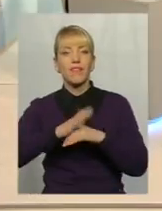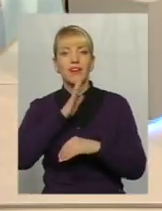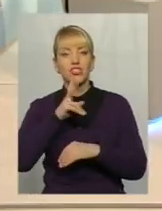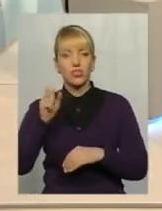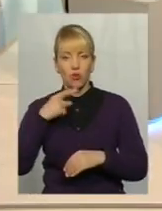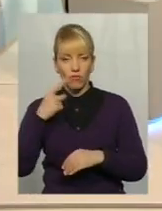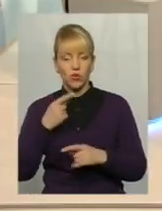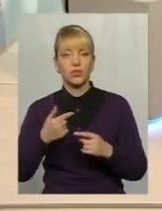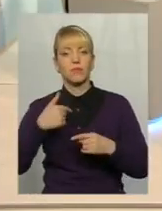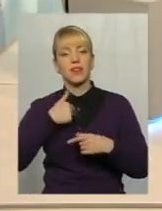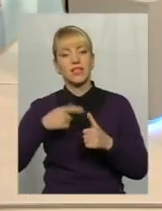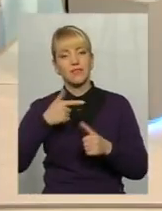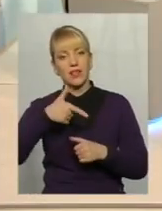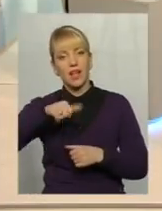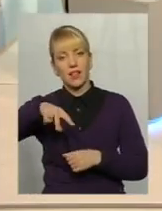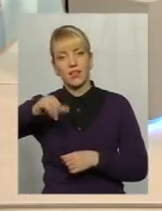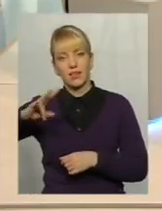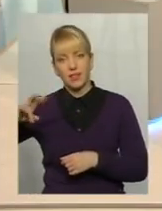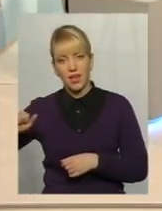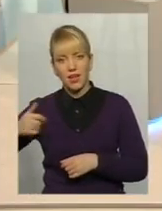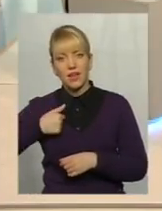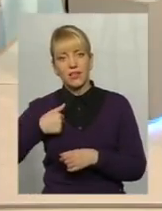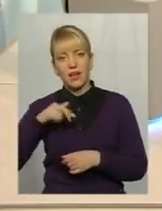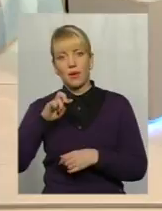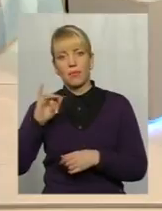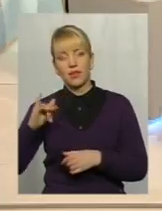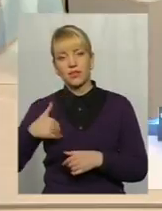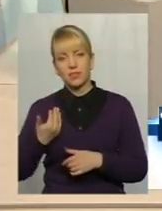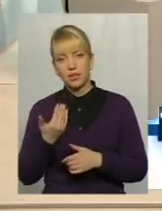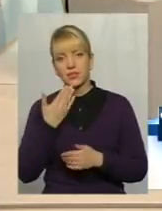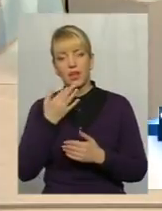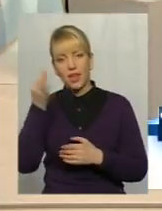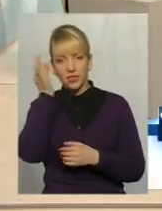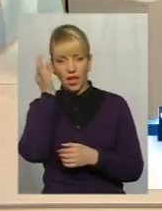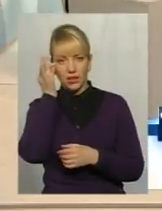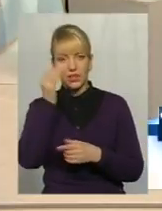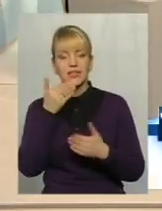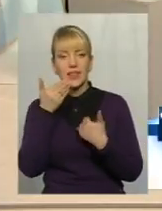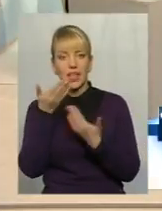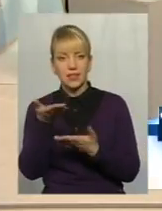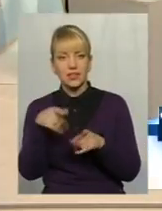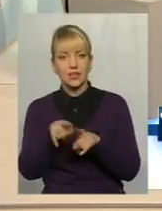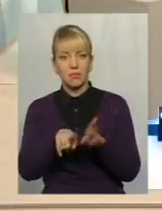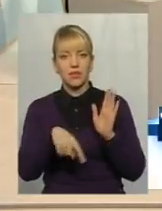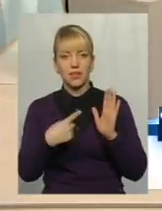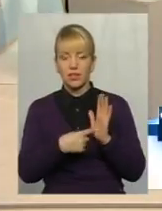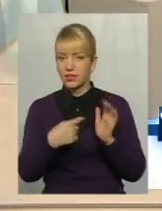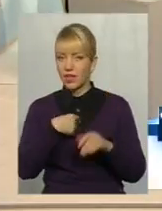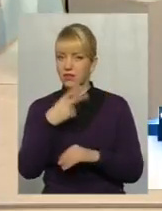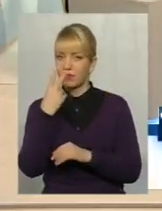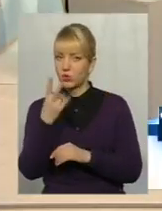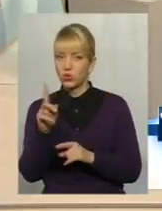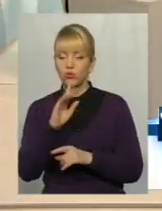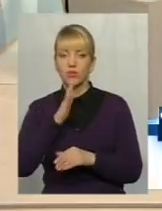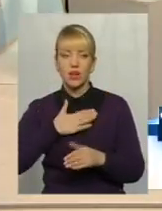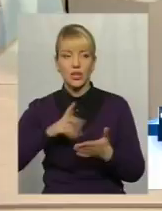вечір вам. Мене звати Галина. Я би хотіла задати вам таке питання. Ви знаєте, я дивлюся, що наша